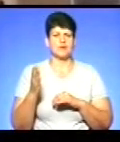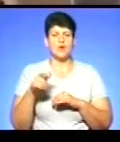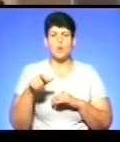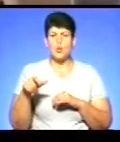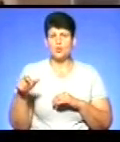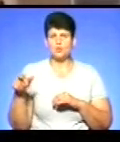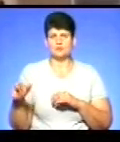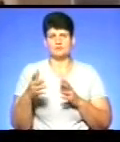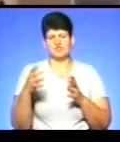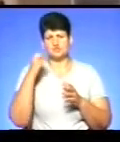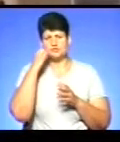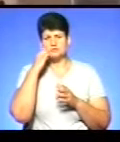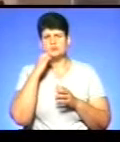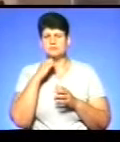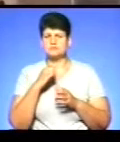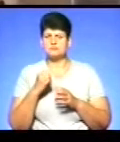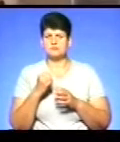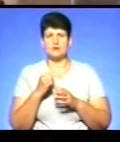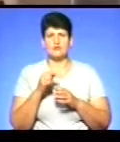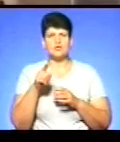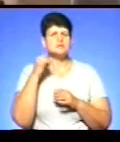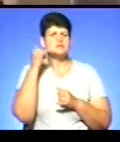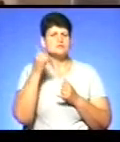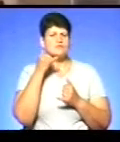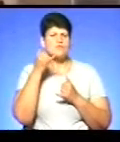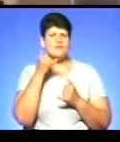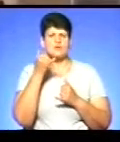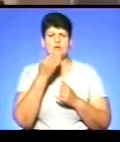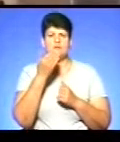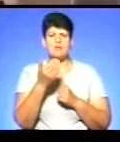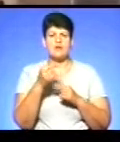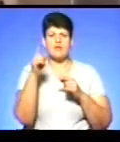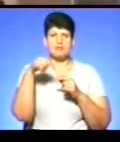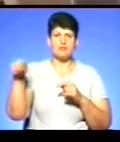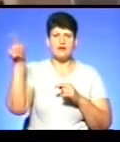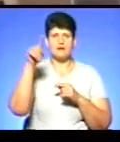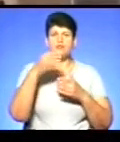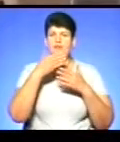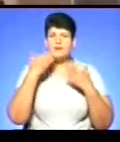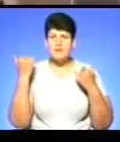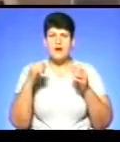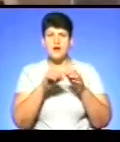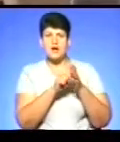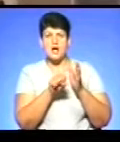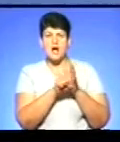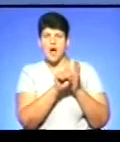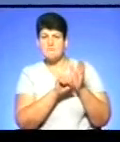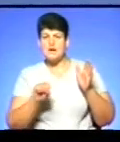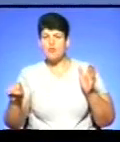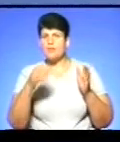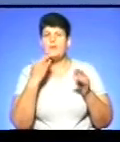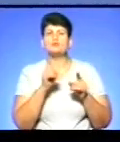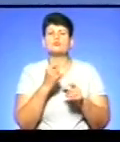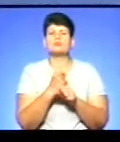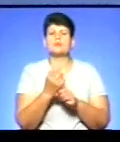основно по хиловіку, дзвонять, питають і кажуть, тарілок немає, кабельного немає, що ми будемо робити. У